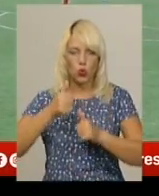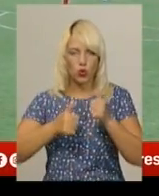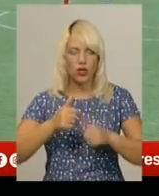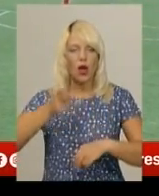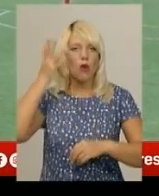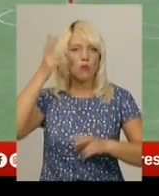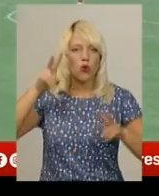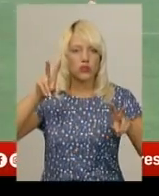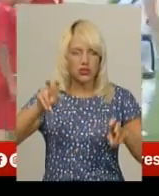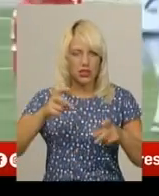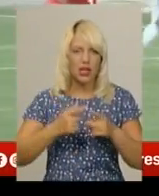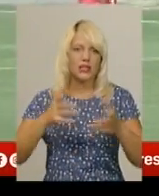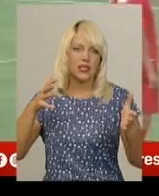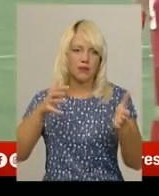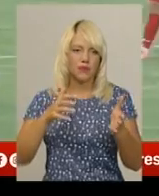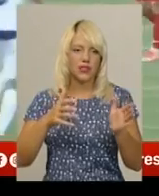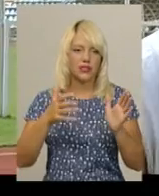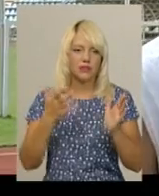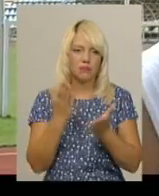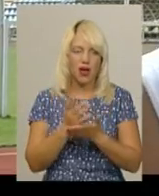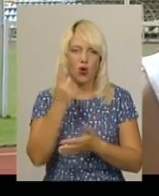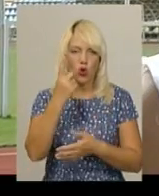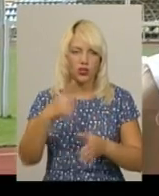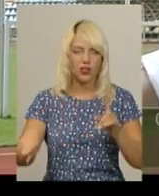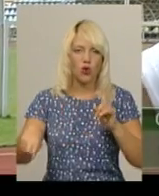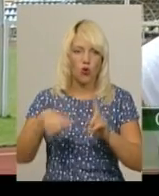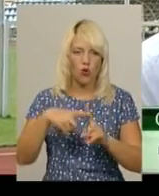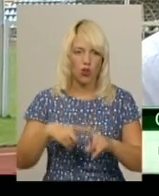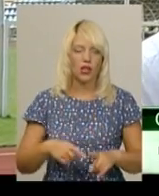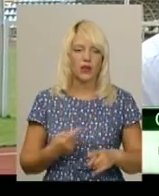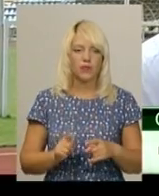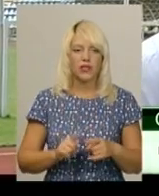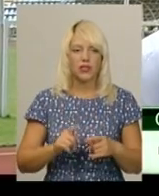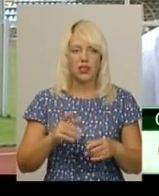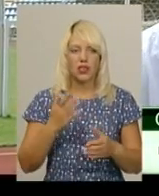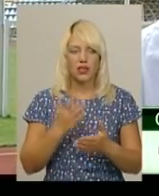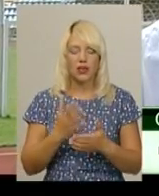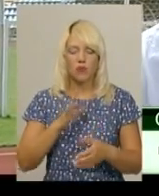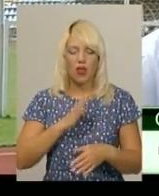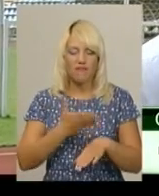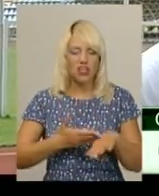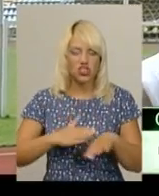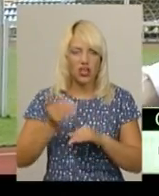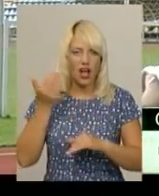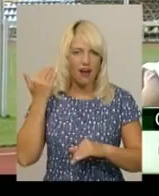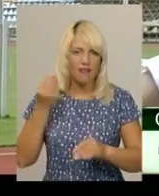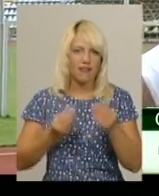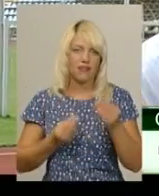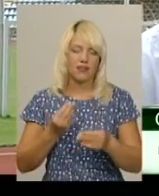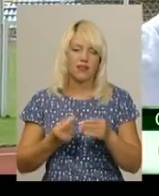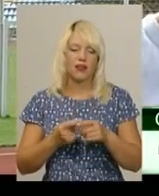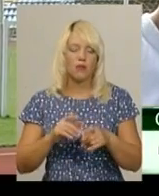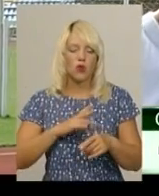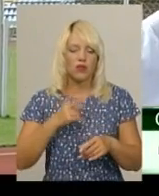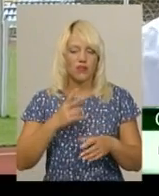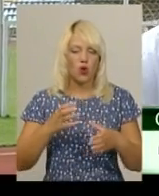Його клуб забив у матчі з Рівненським «Вересом». Була тяжка ігра, іграли дві рівні команди. Ми не проіграли